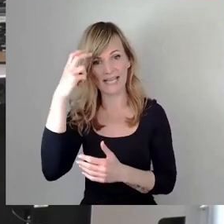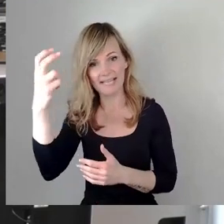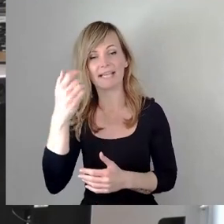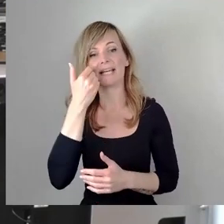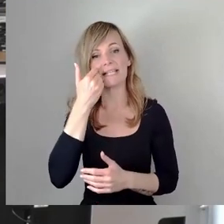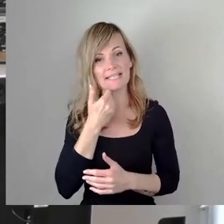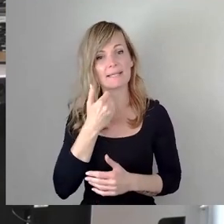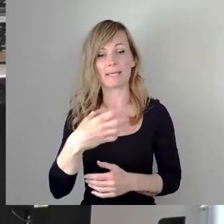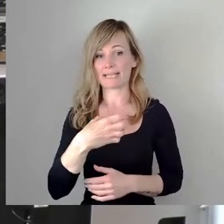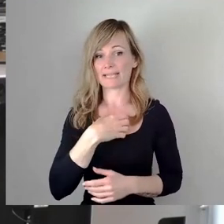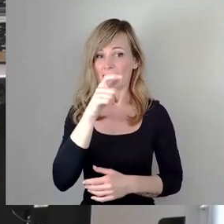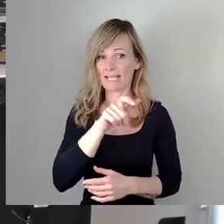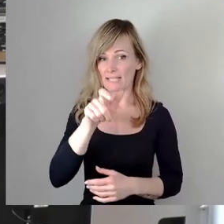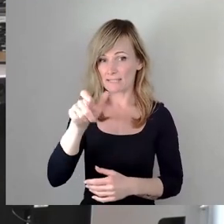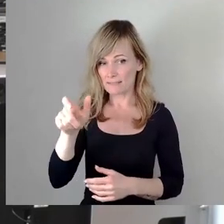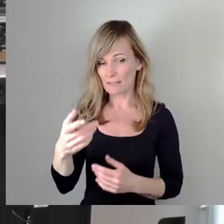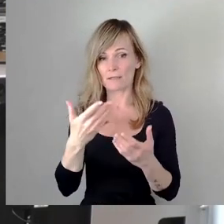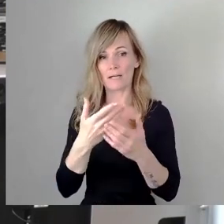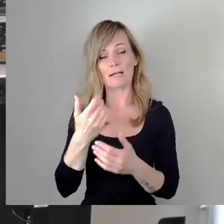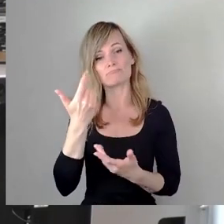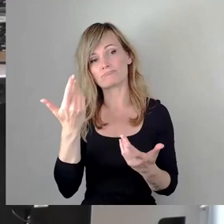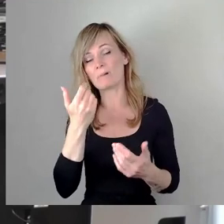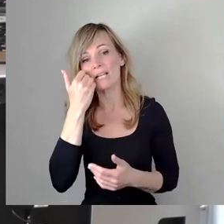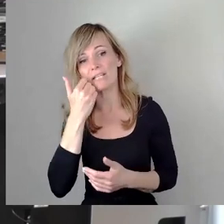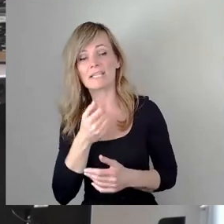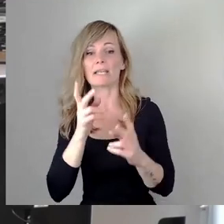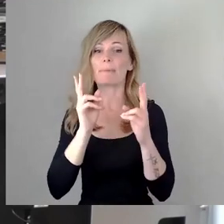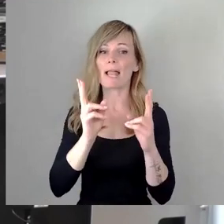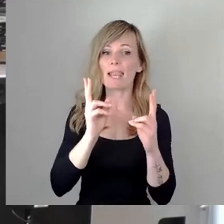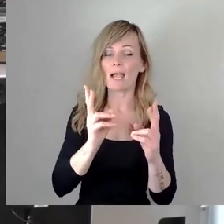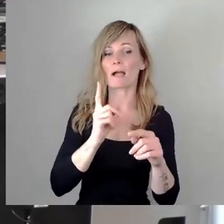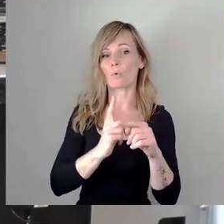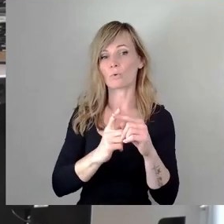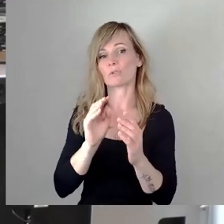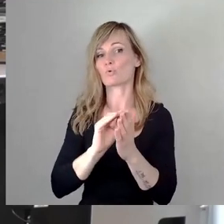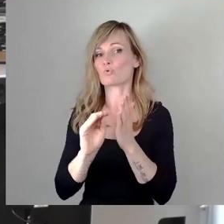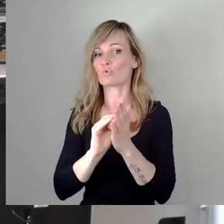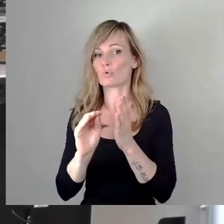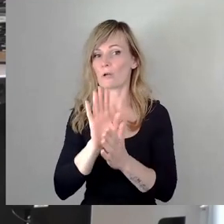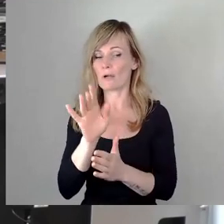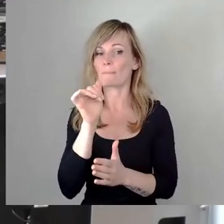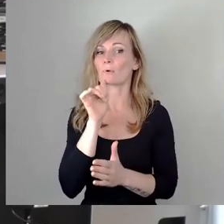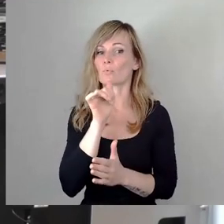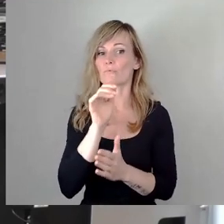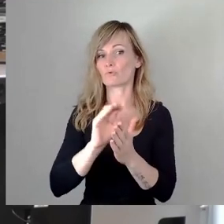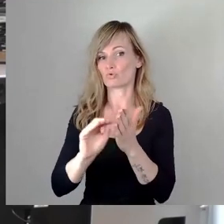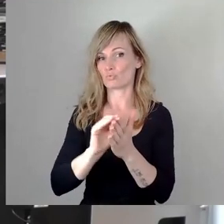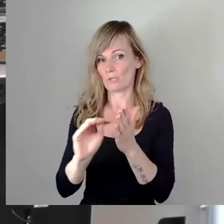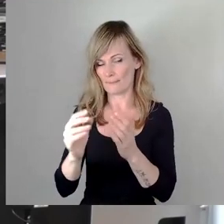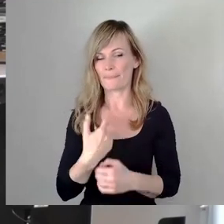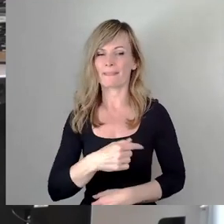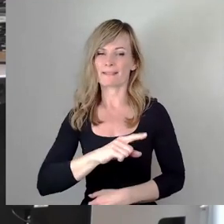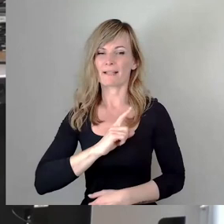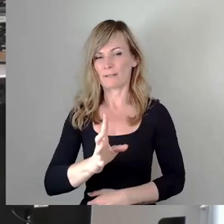Lehrer und Schüler der Berufsschule, bevor ich mit meiner Rede beginne bzw.